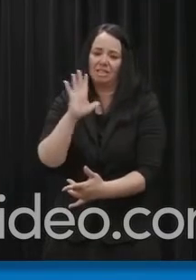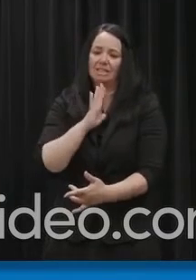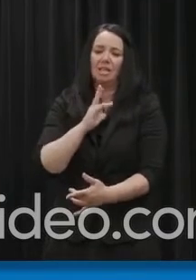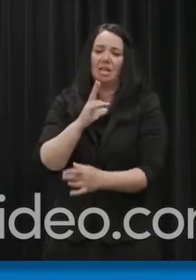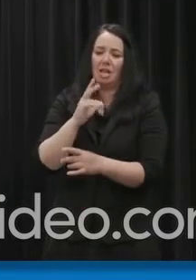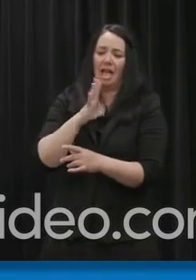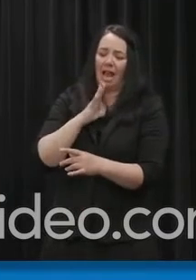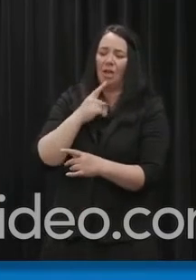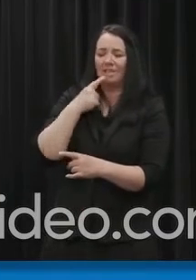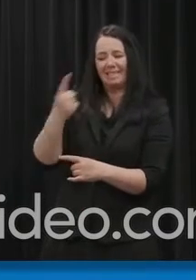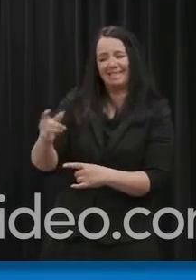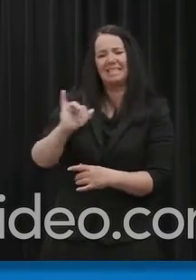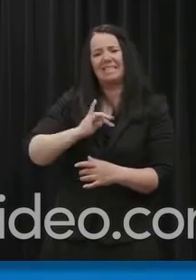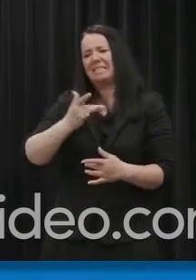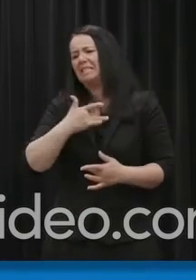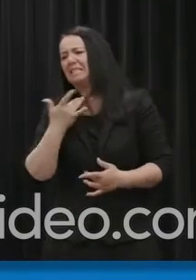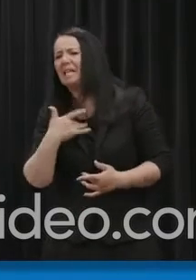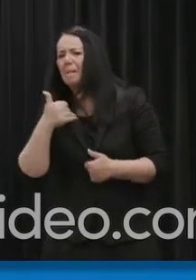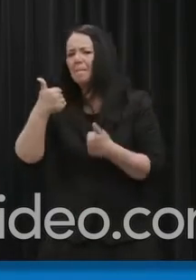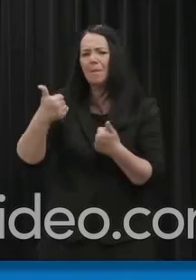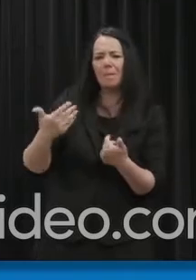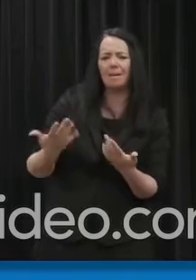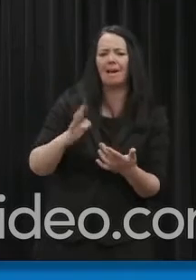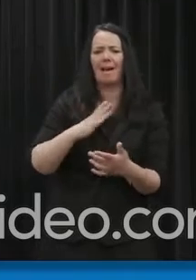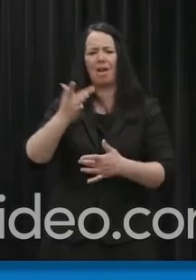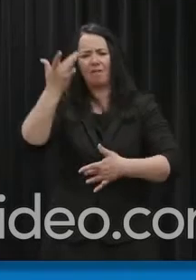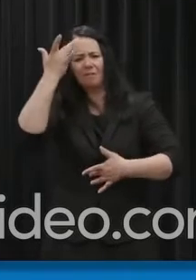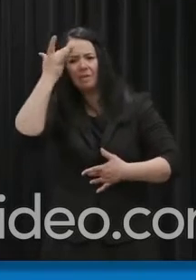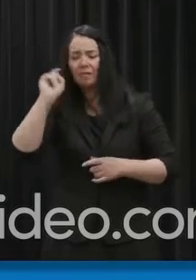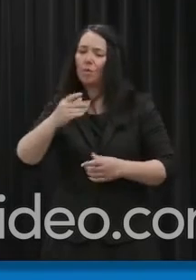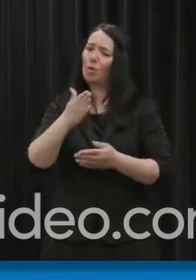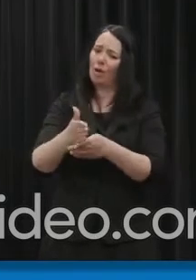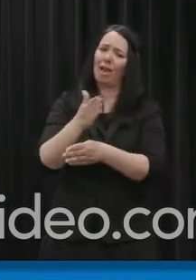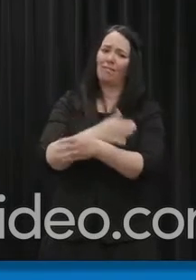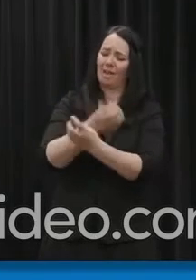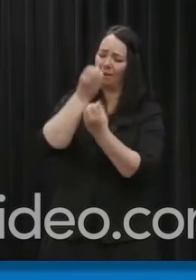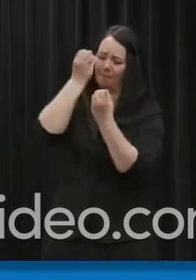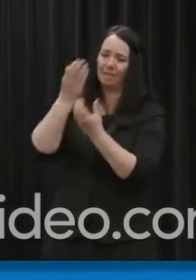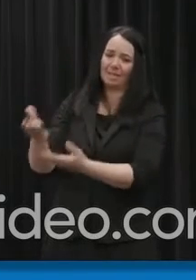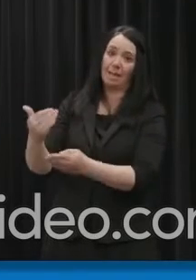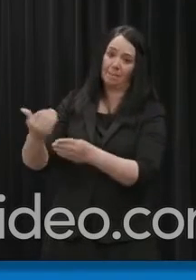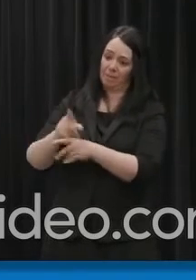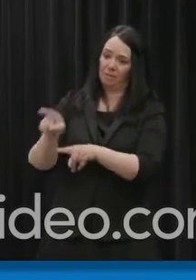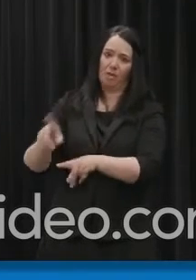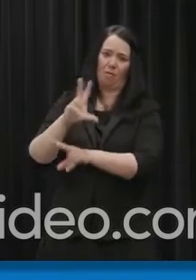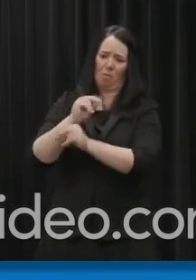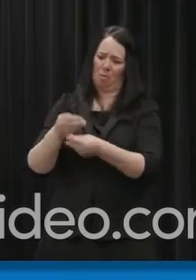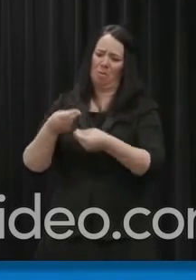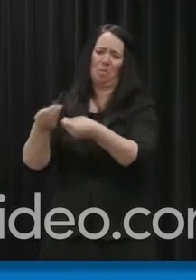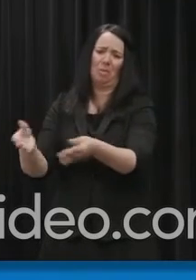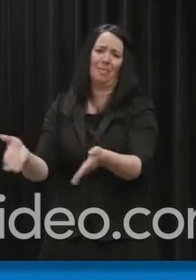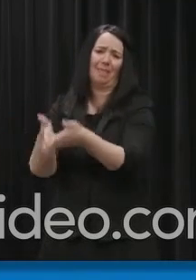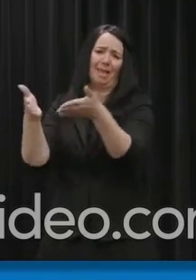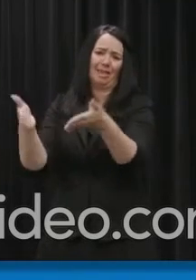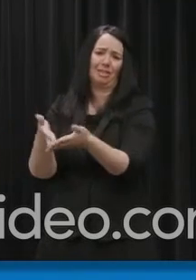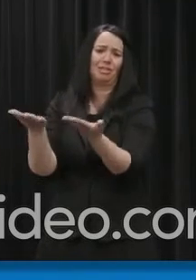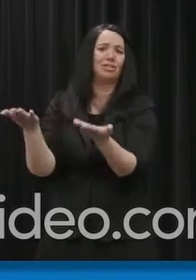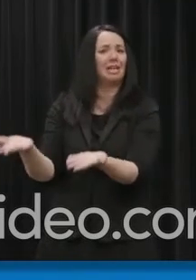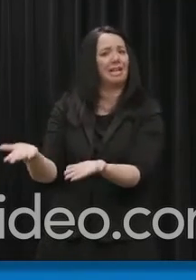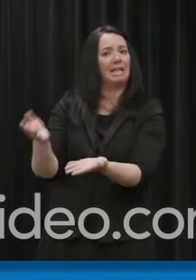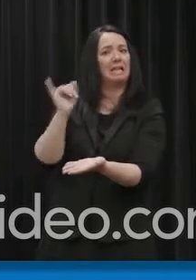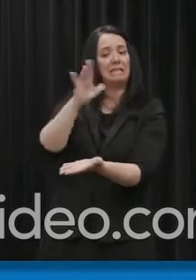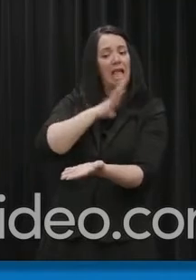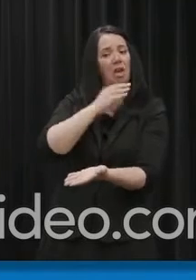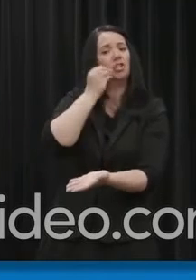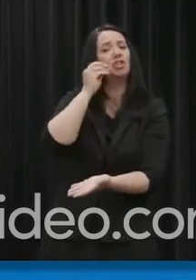aux membres du personnel du programme extrémural. Ils doivent être prêts à la présence possible de la COVID-19 dans votre